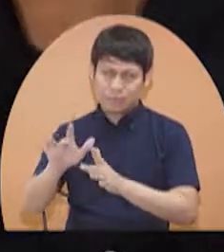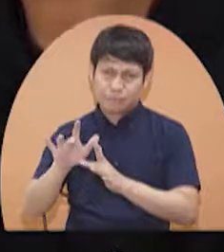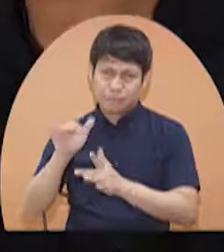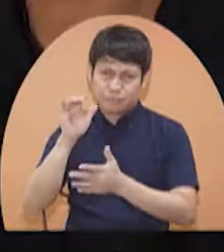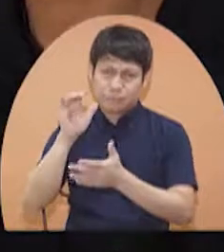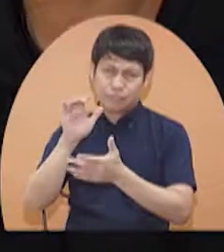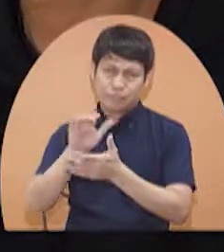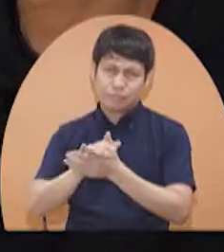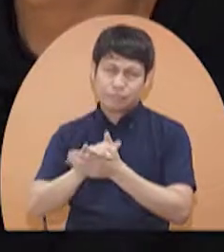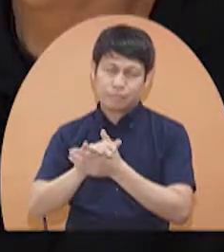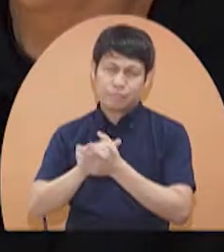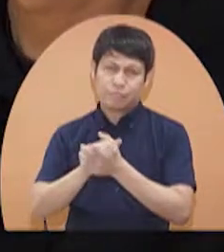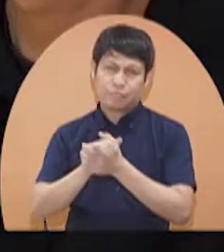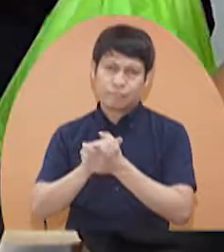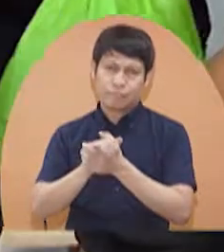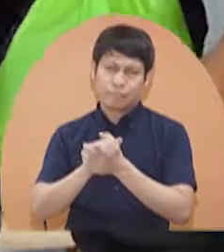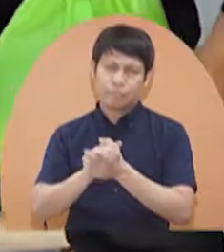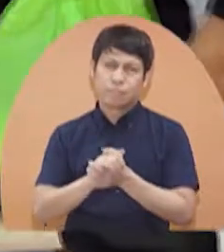Tsaka,